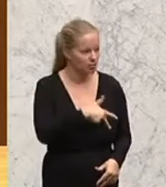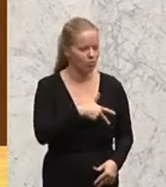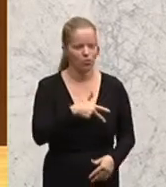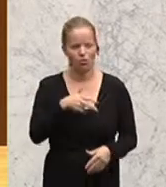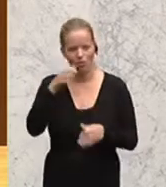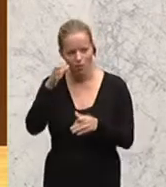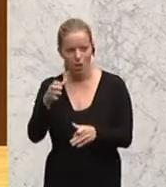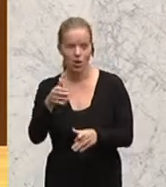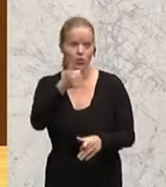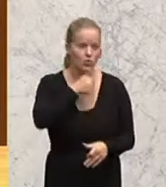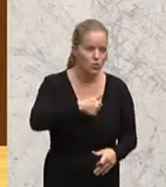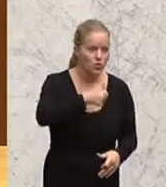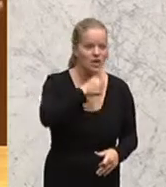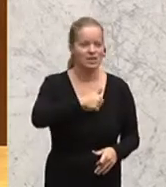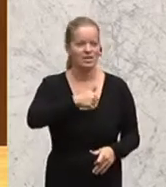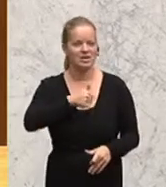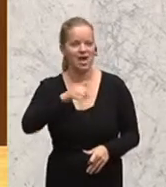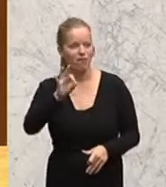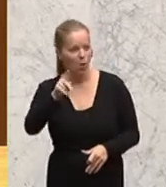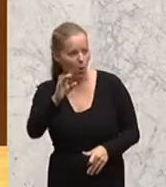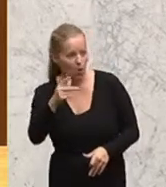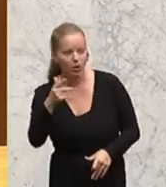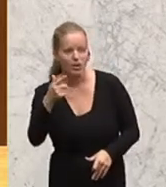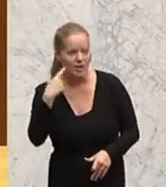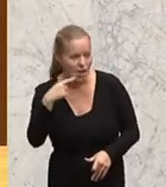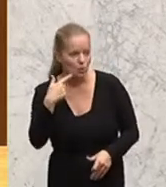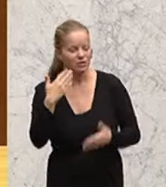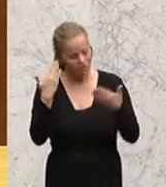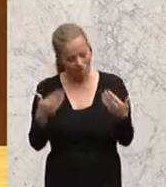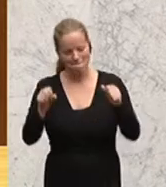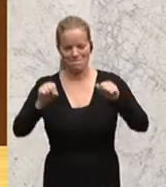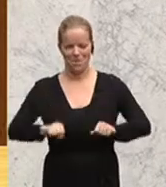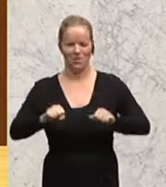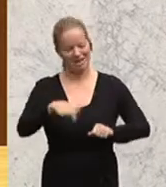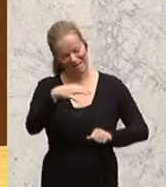den NEOS dafür bedanken, dass sie diesen Tag möglich gemacht haben.